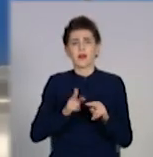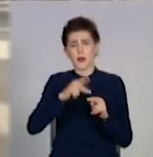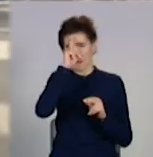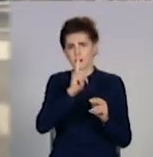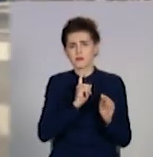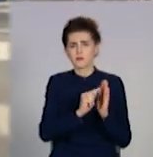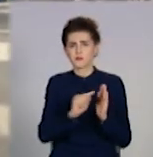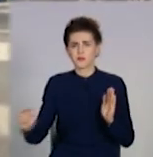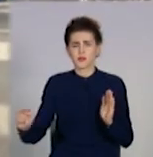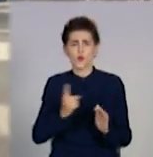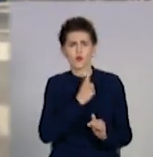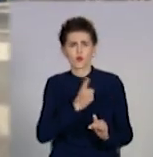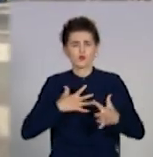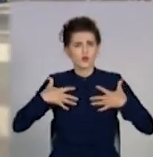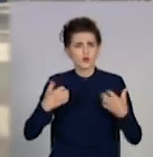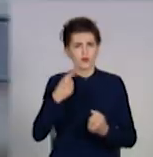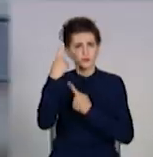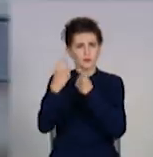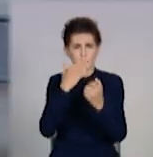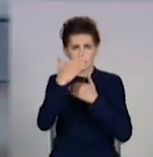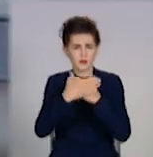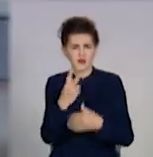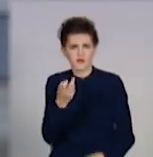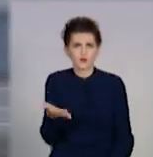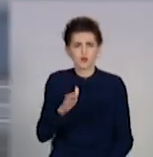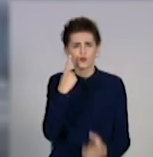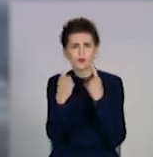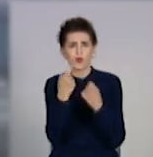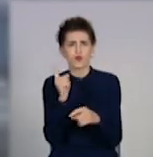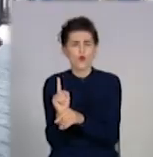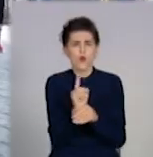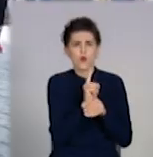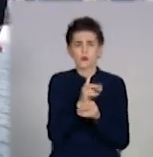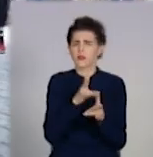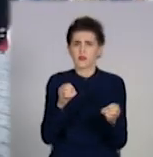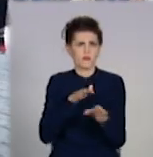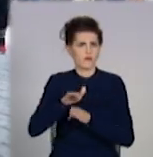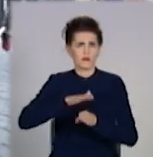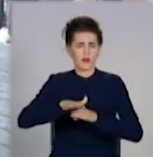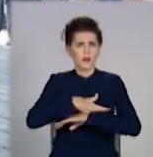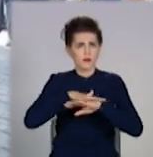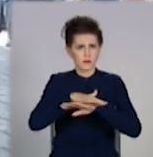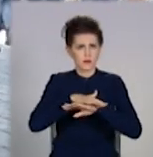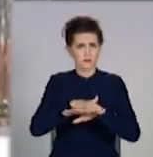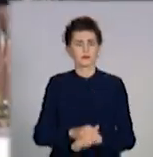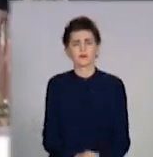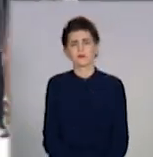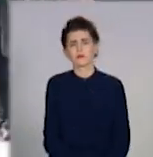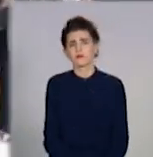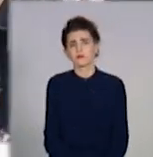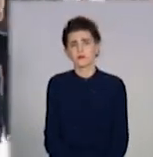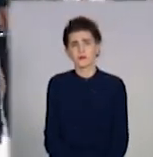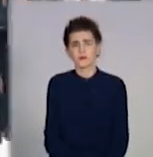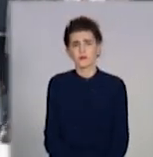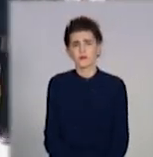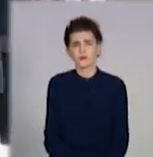Донеччини надійшло понад 200 повідомлень про недотримання норм торгівлі на ринках. Анна Мальцева, Олексій Куделя, Кирило Піхно, телеканал